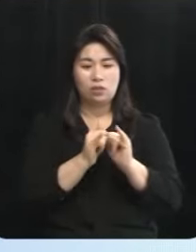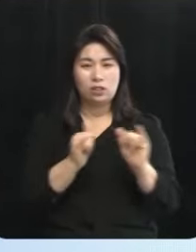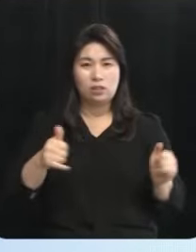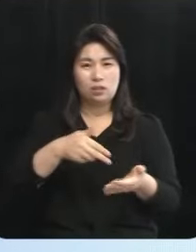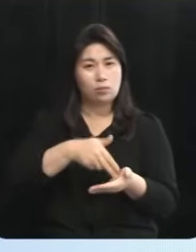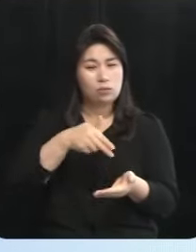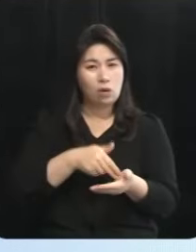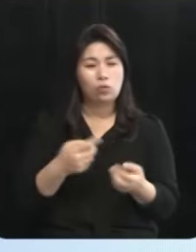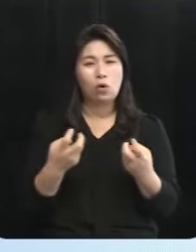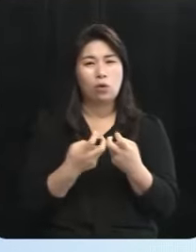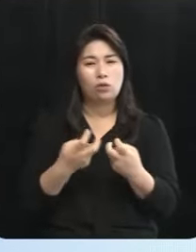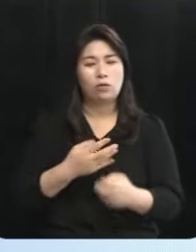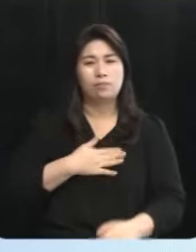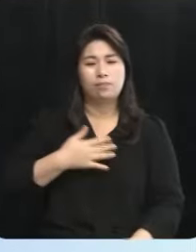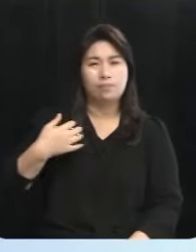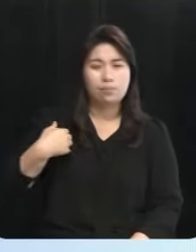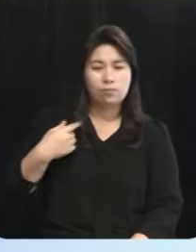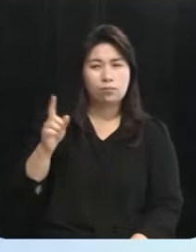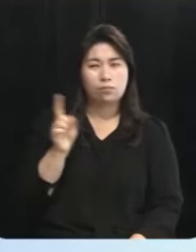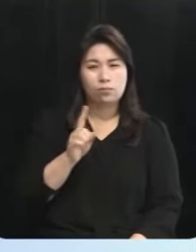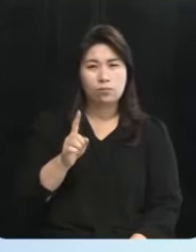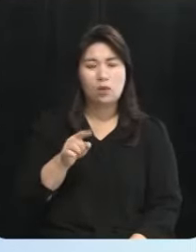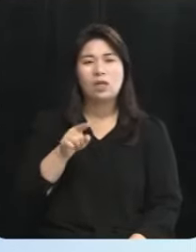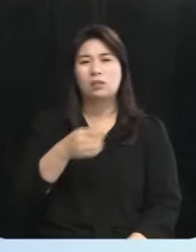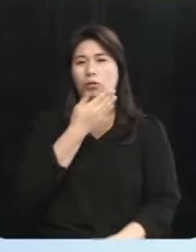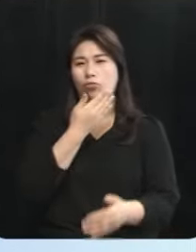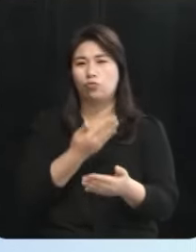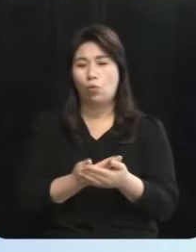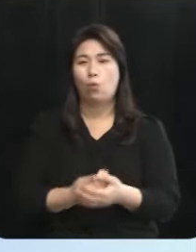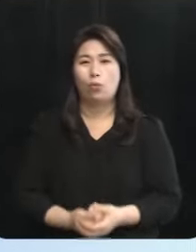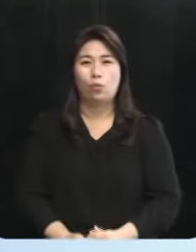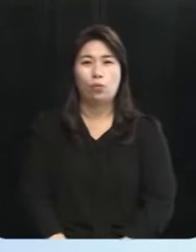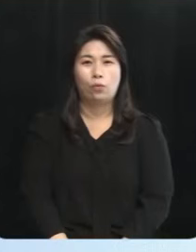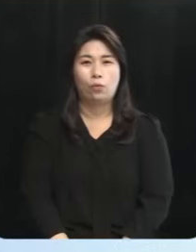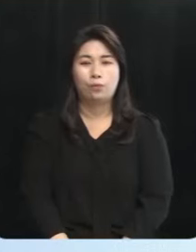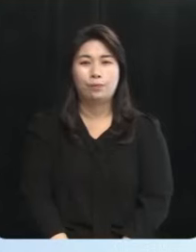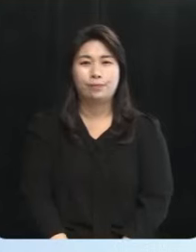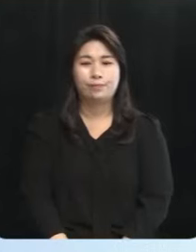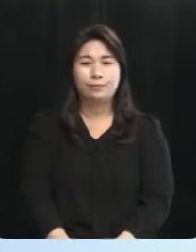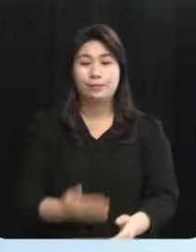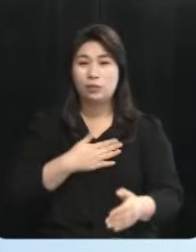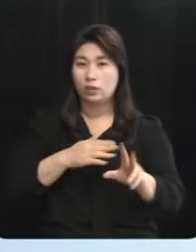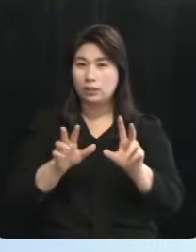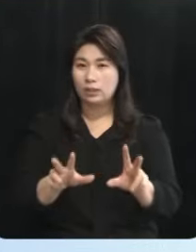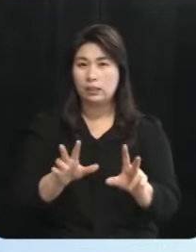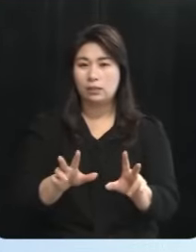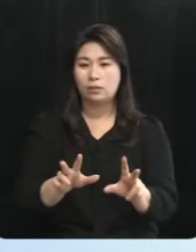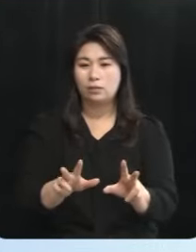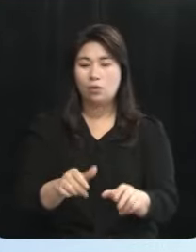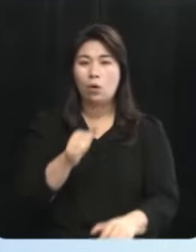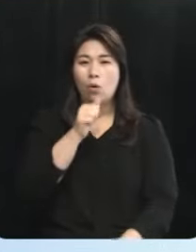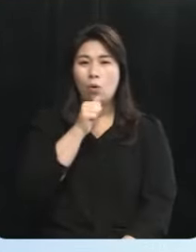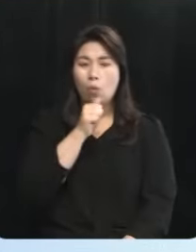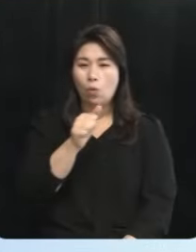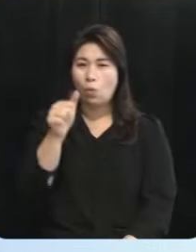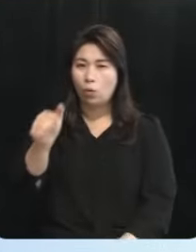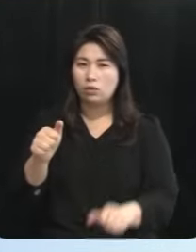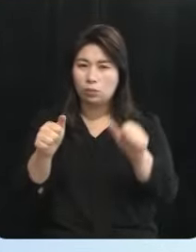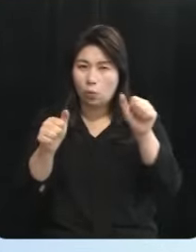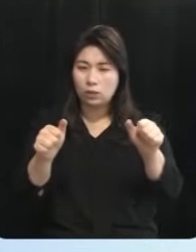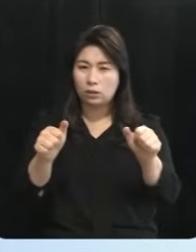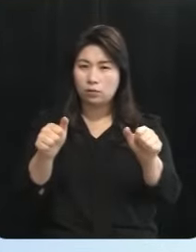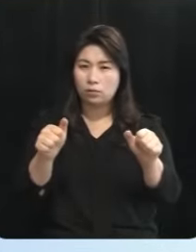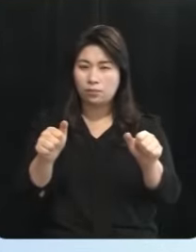어떤 역할을 할 것인지 이 부분이 중요하다고 생각합니다 저는 현재 50대 50으로 딱